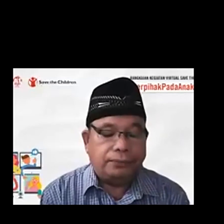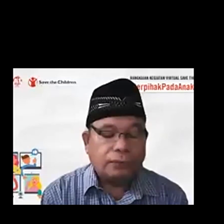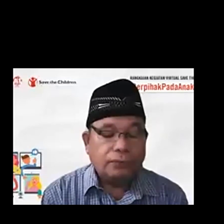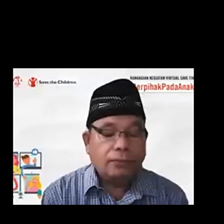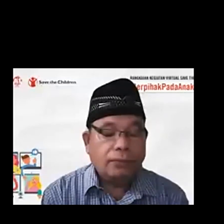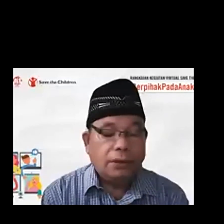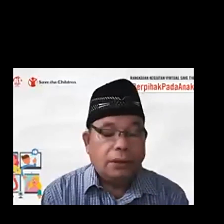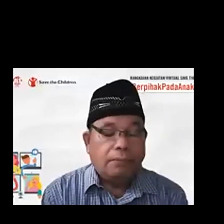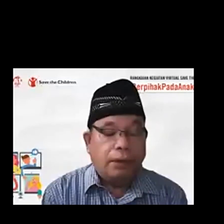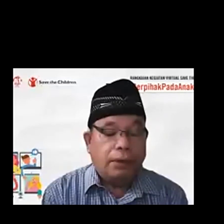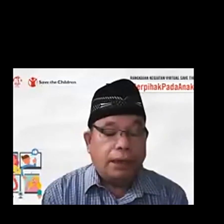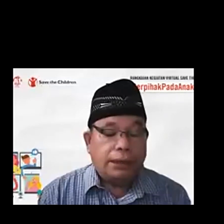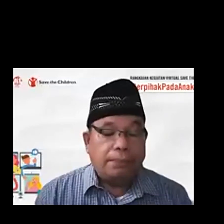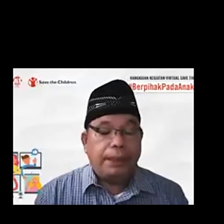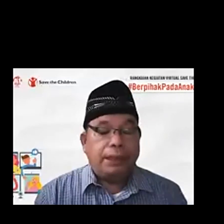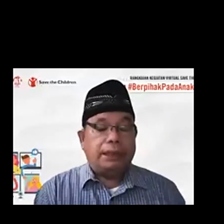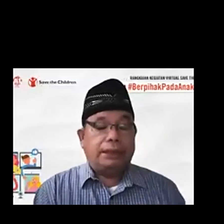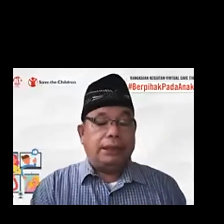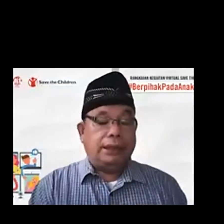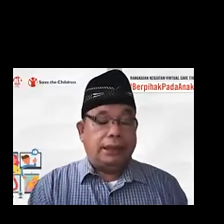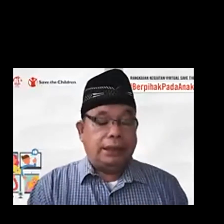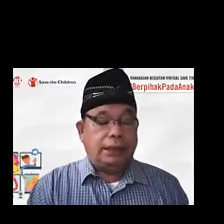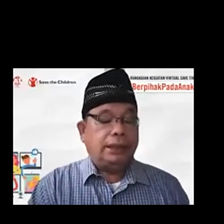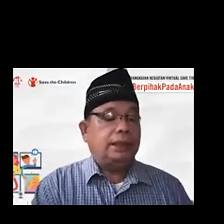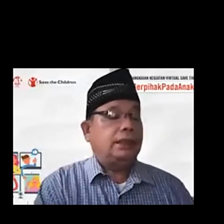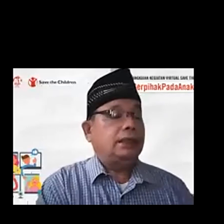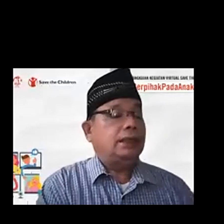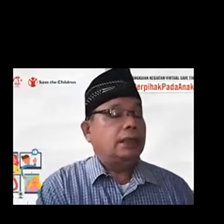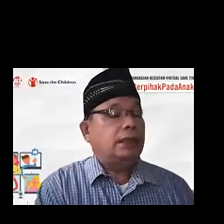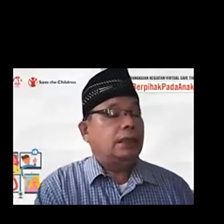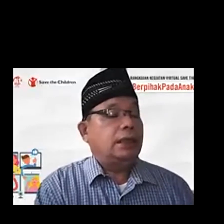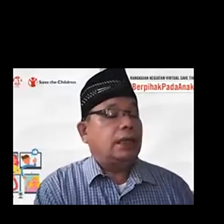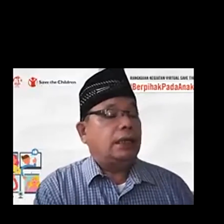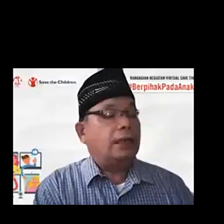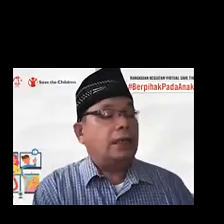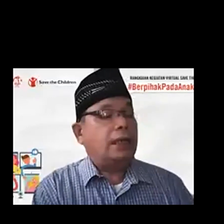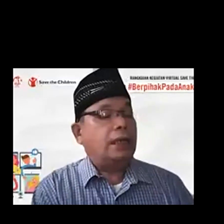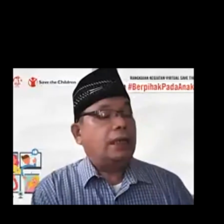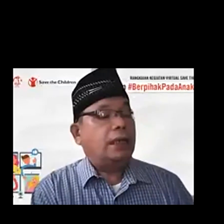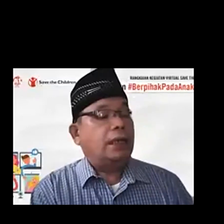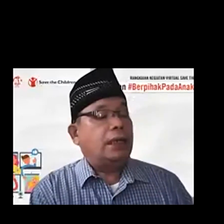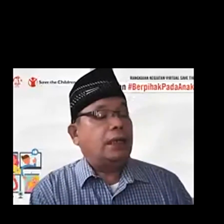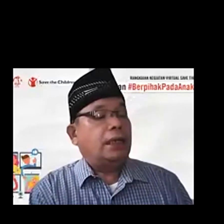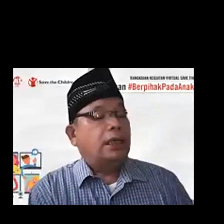bahwa sampai dengan saat ini ada